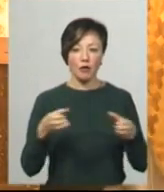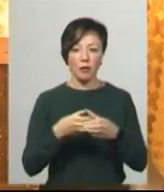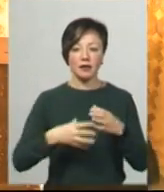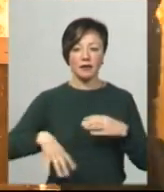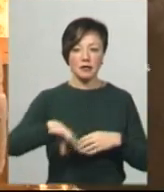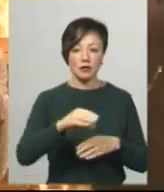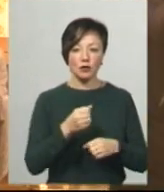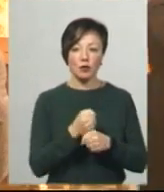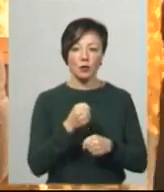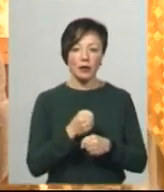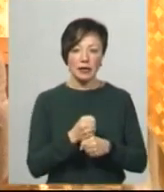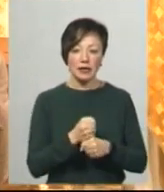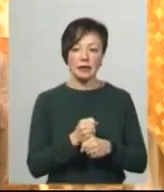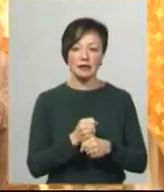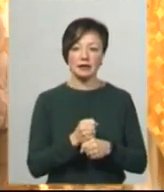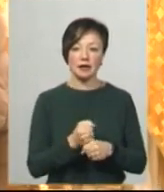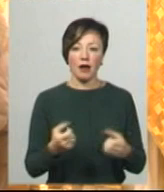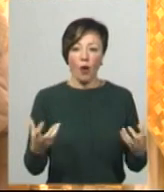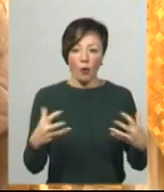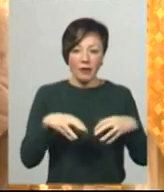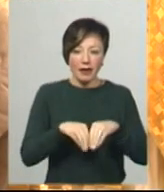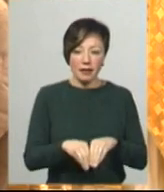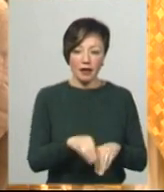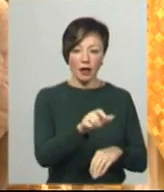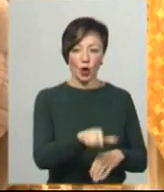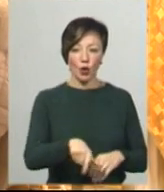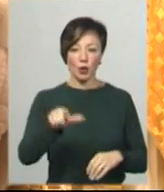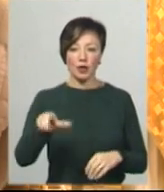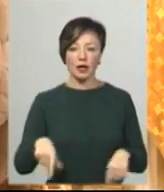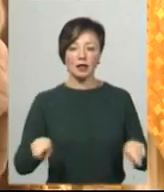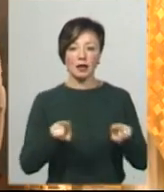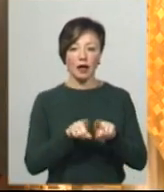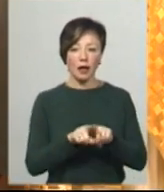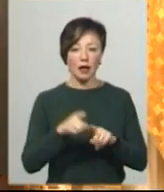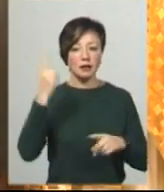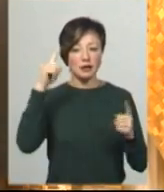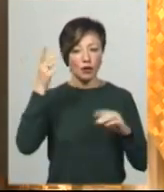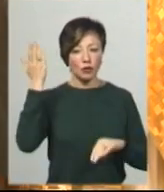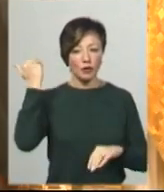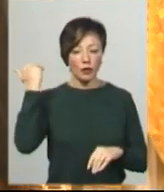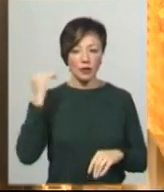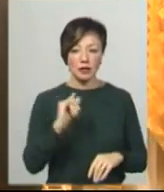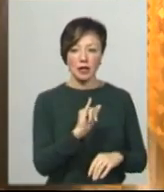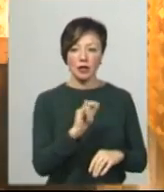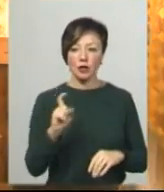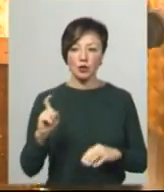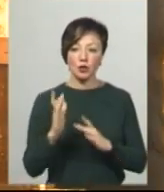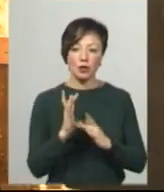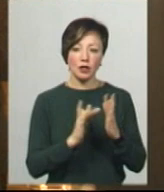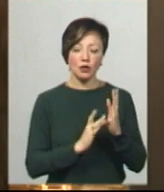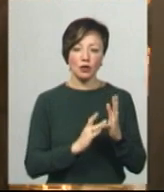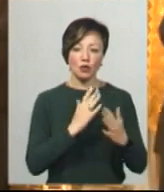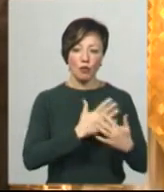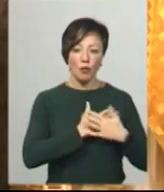всіх з нас, зробити саме церкву як об'єднання людей, як об'єднання таке, яке задумав колись Ісус Христос з любов'ю до